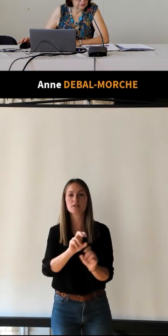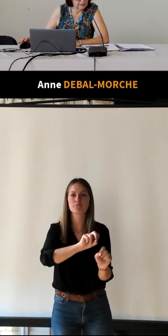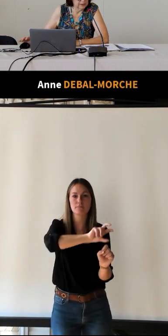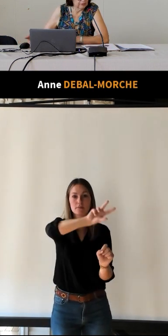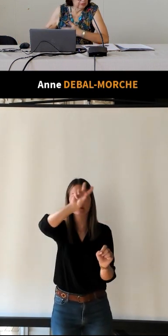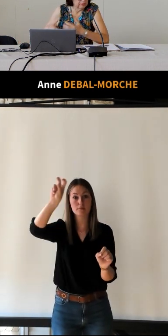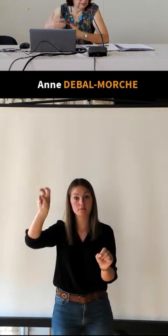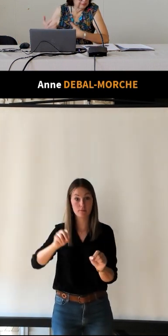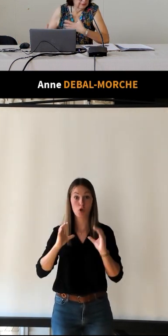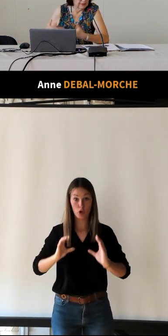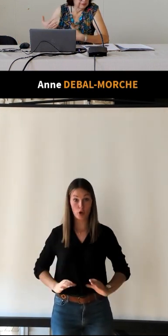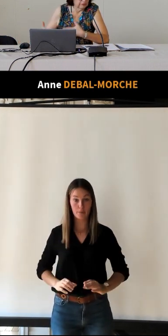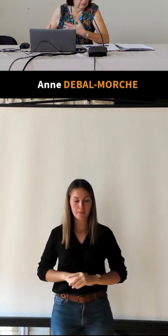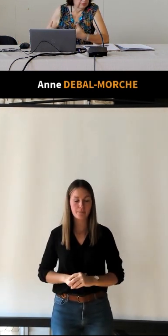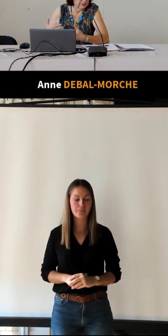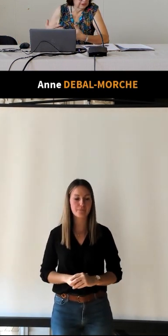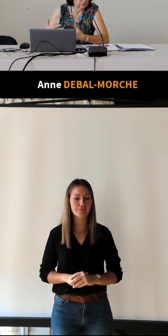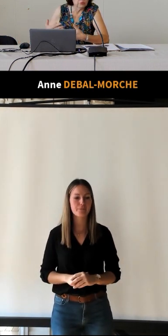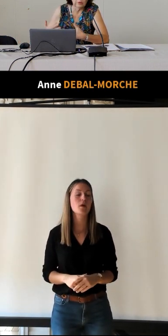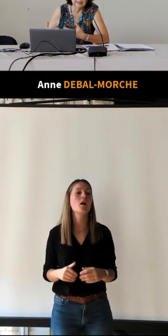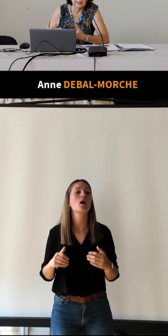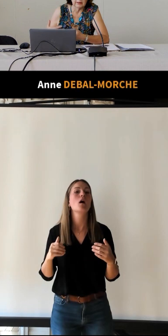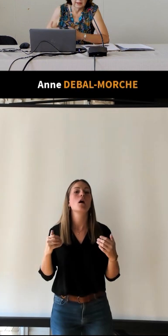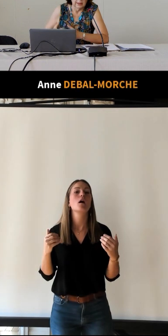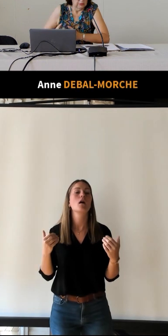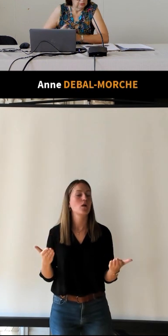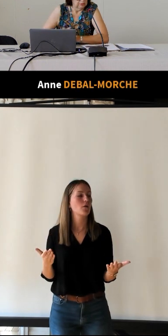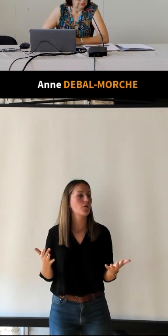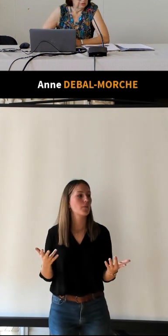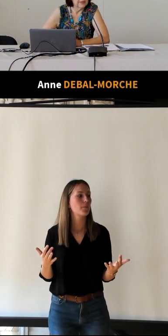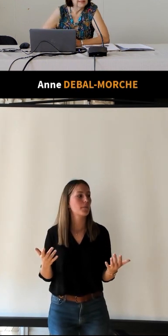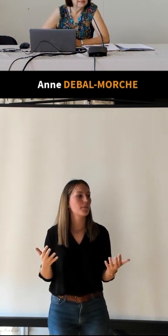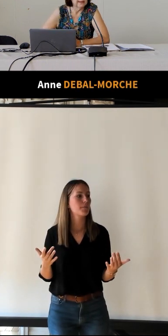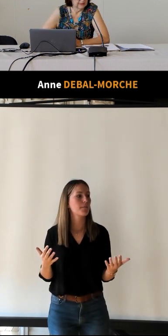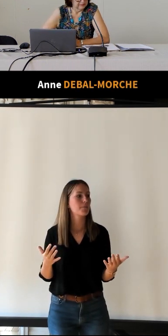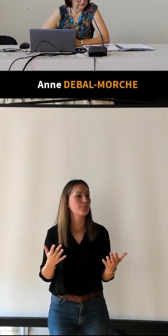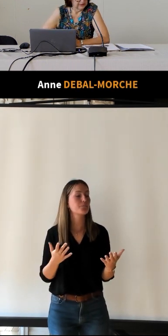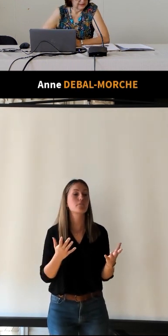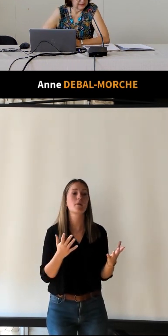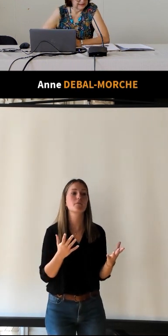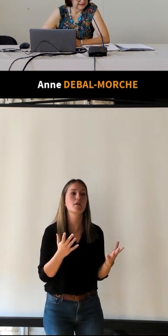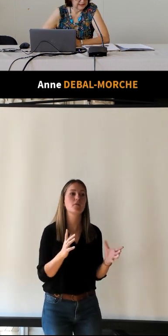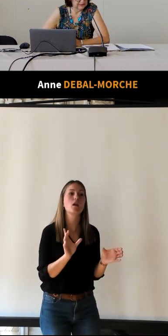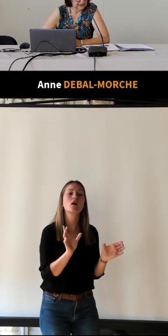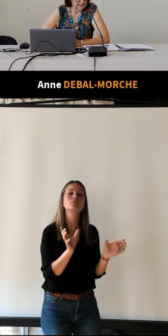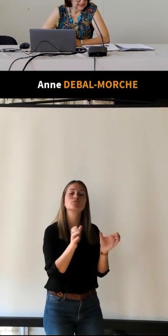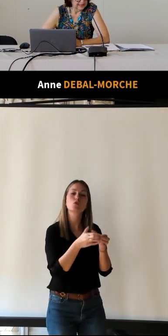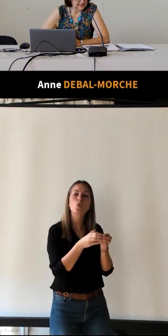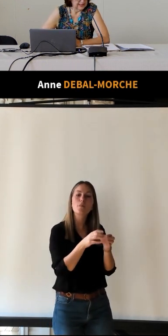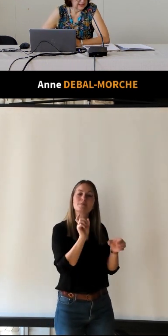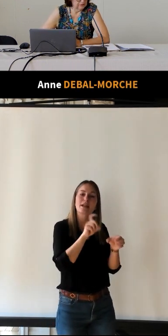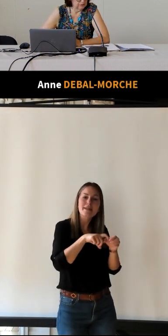donc, puisque, là, donc, il n'y toujours pas le syndicat d'initiative